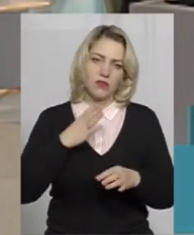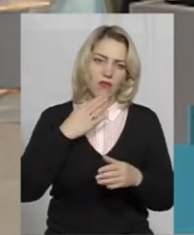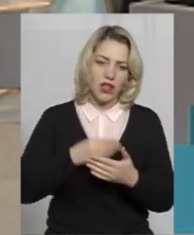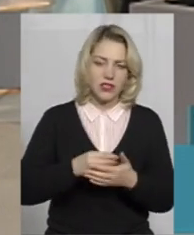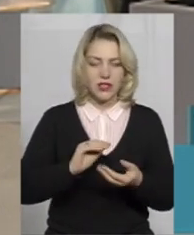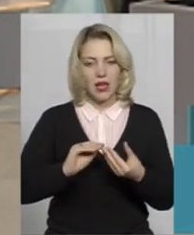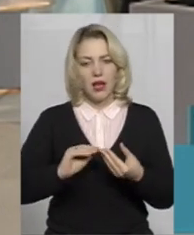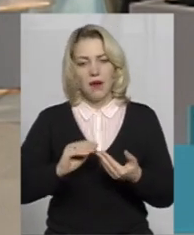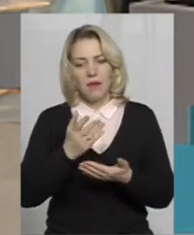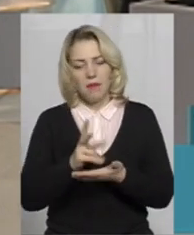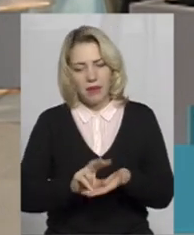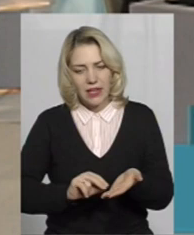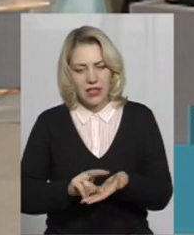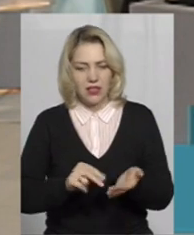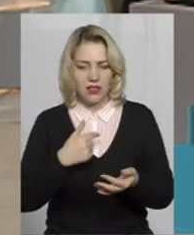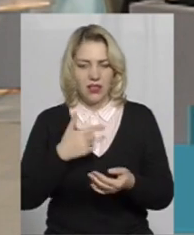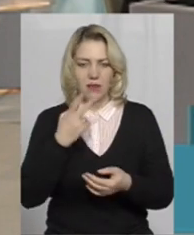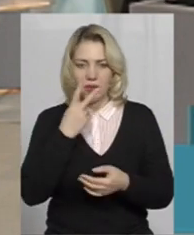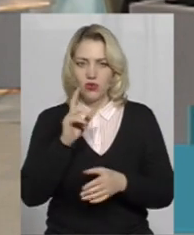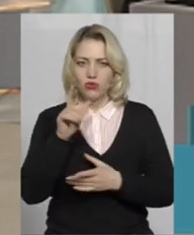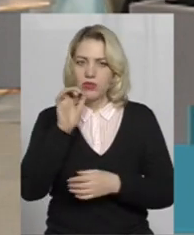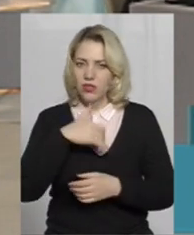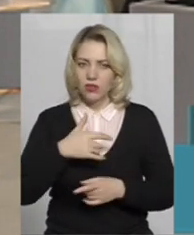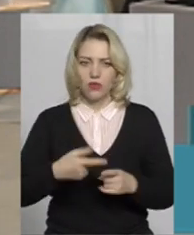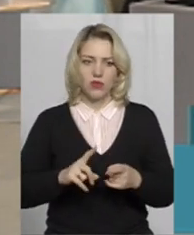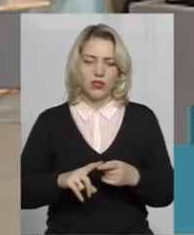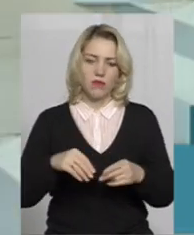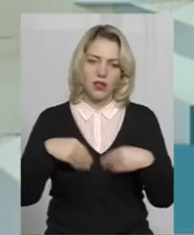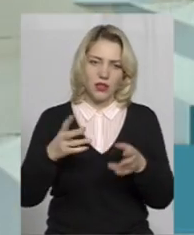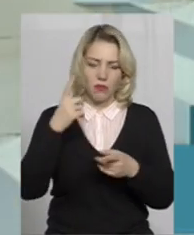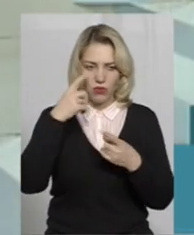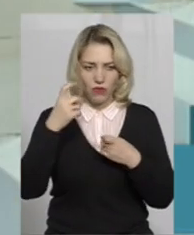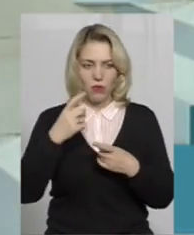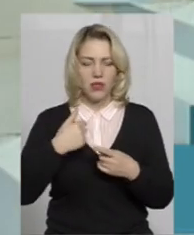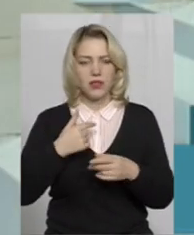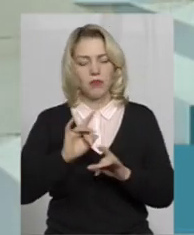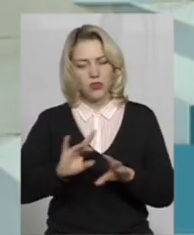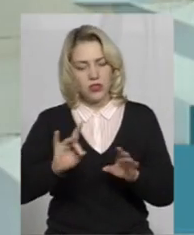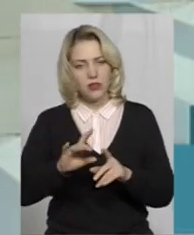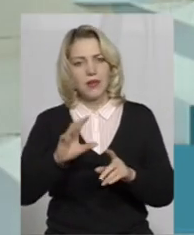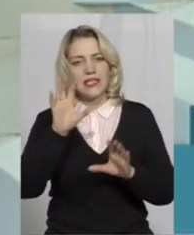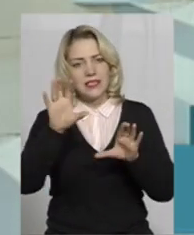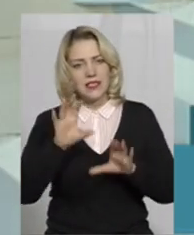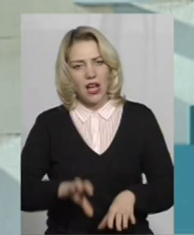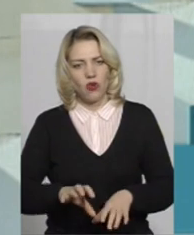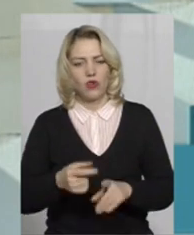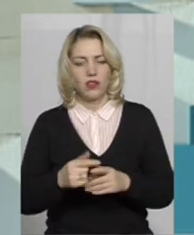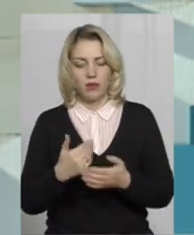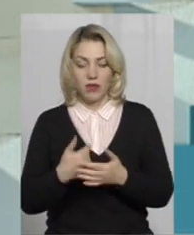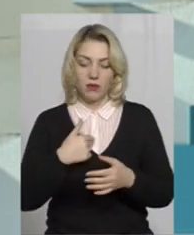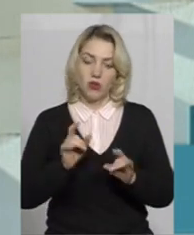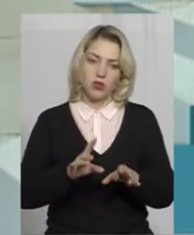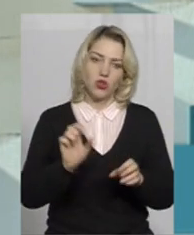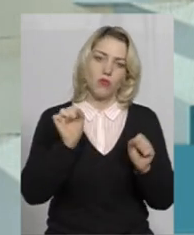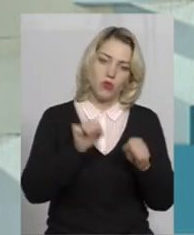трапляються з лінії, вони бачать, що все це серйозно. Ми їм подаємо інформацію, ми трактуємо закон обов'язково. Крім того, що ми розказуємо, що